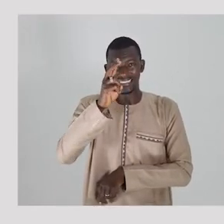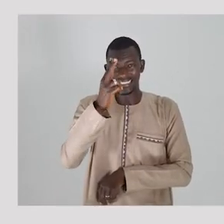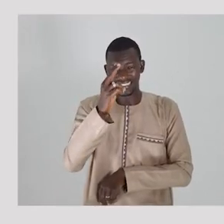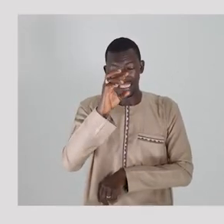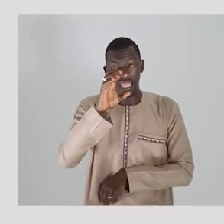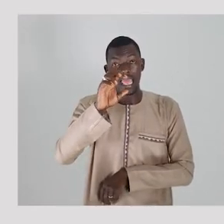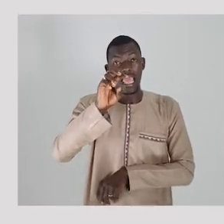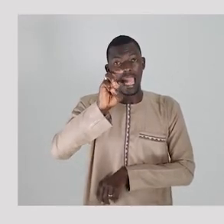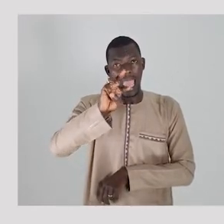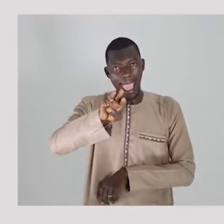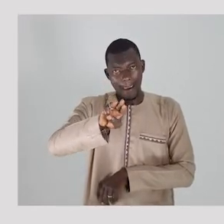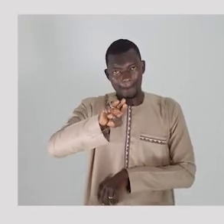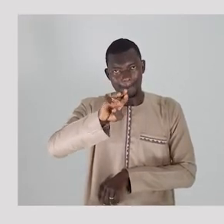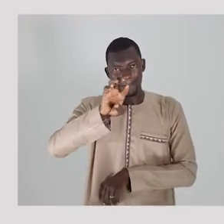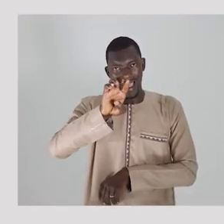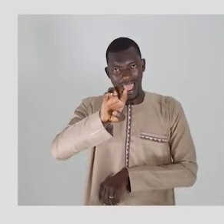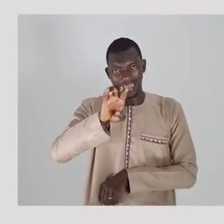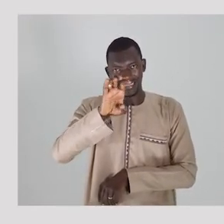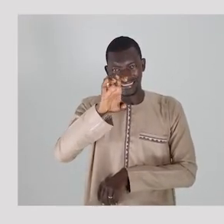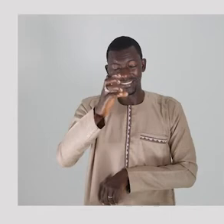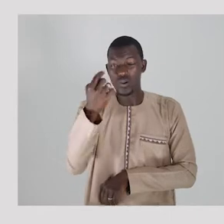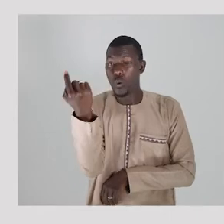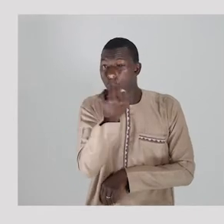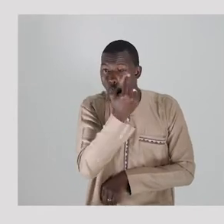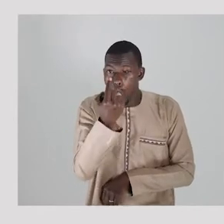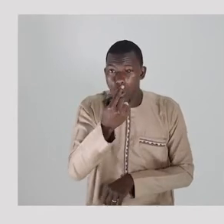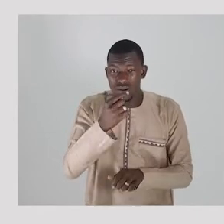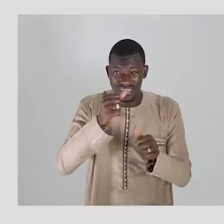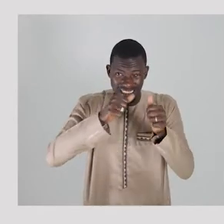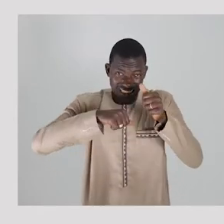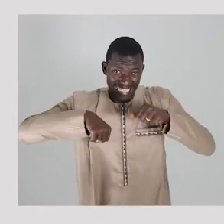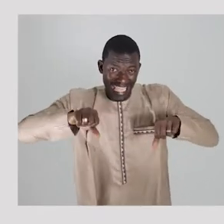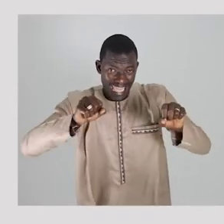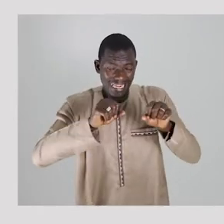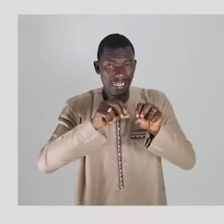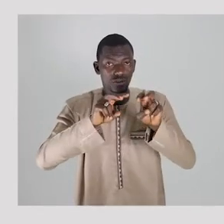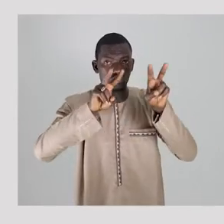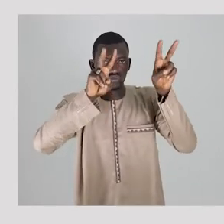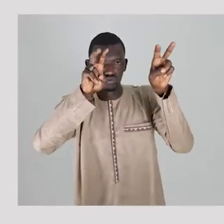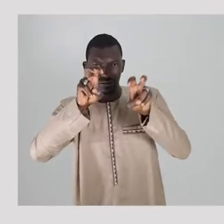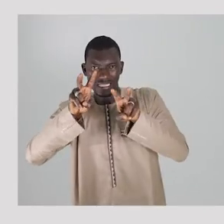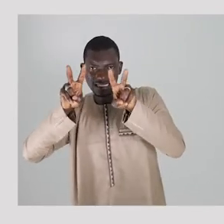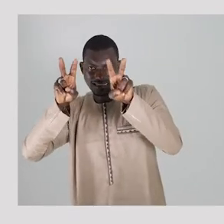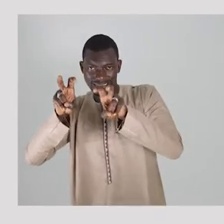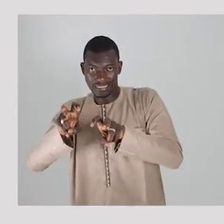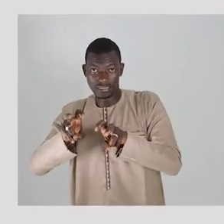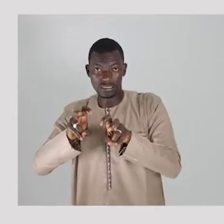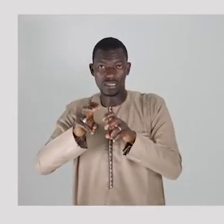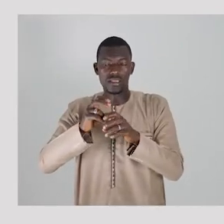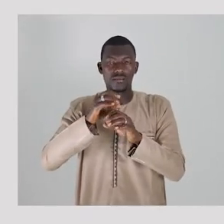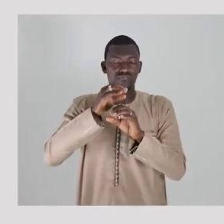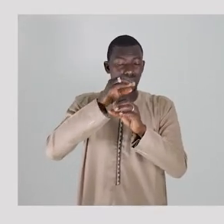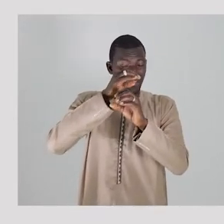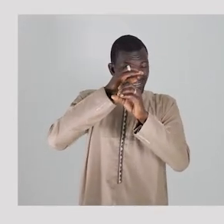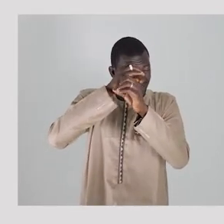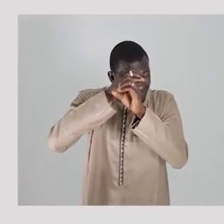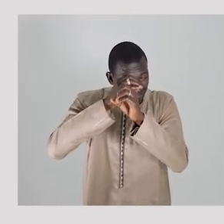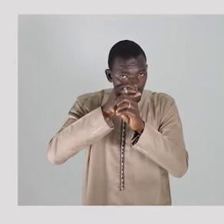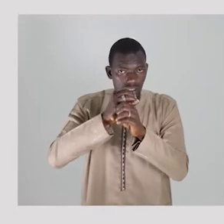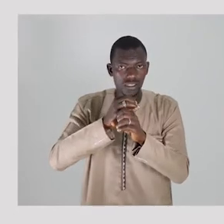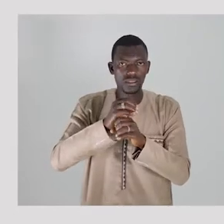kaketi di ministry yole la ya jumundi kapana ketikijuei. Kwa ndika gamenbukana kuburo meti nye momomu. Jakum